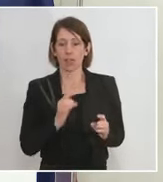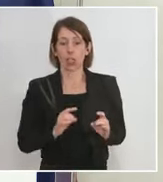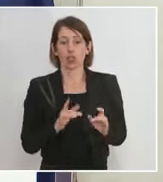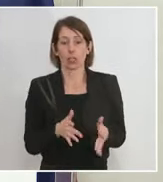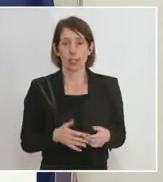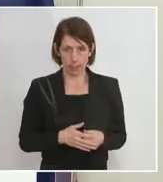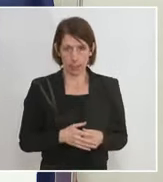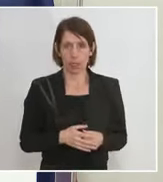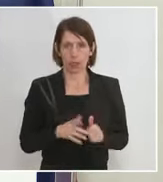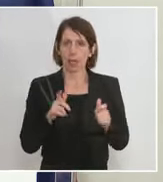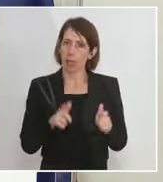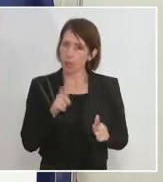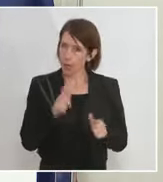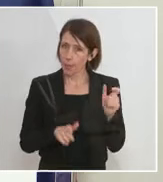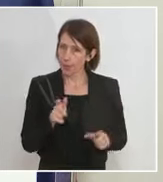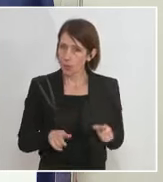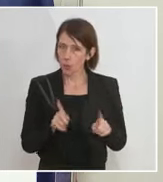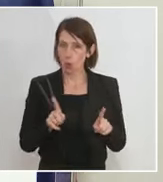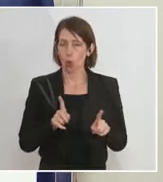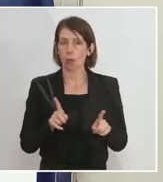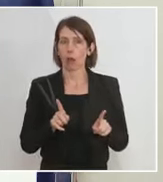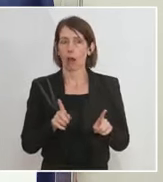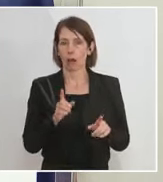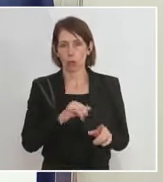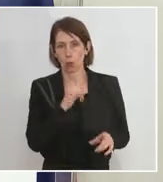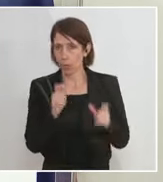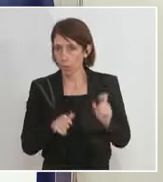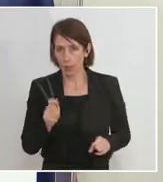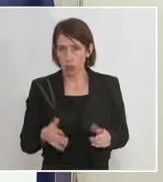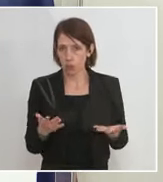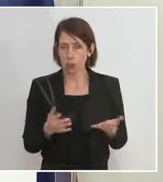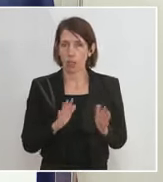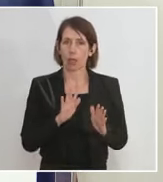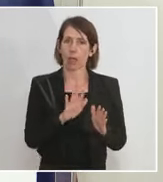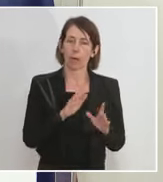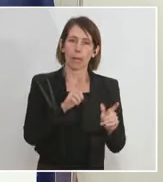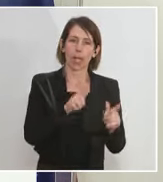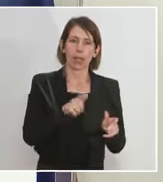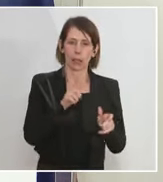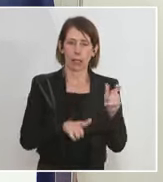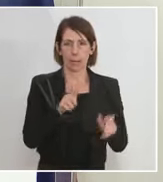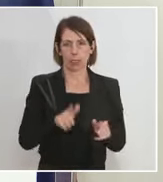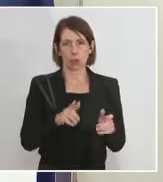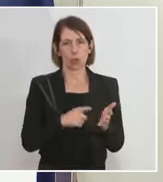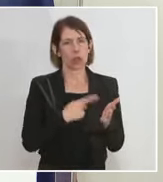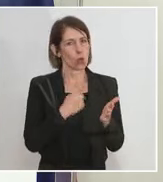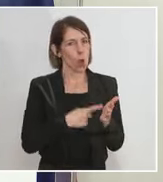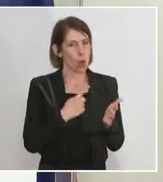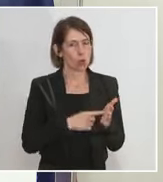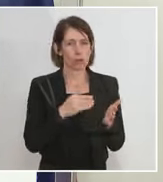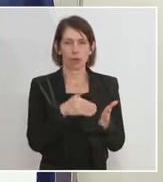Sind es ältere Menschen, die sich anstecken oder ausschließlich Jüngere? Bei Älteren haben wir wesentlich öfter die Notwendigkeit